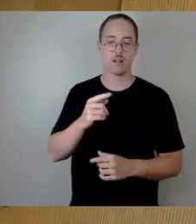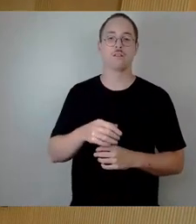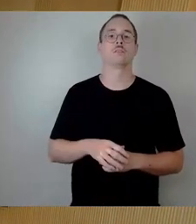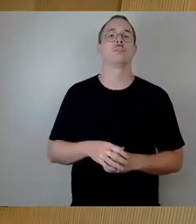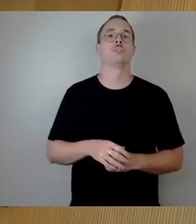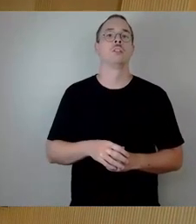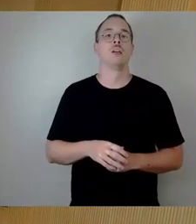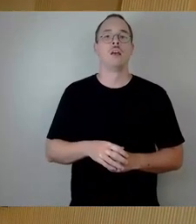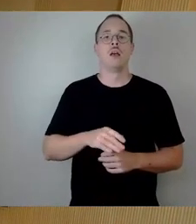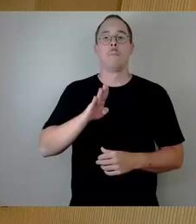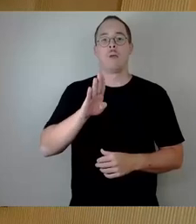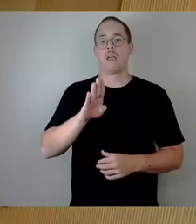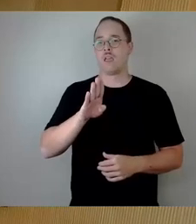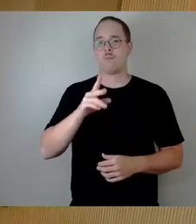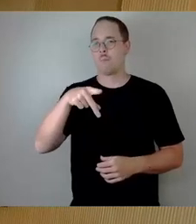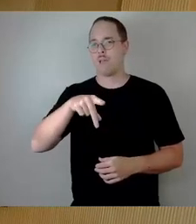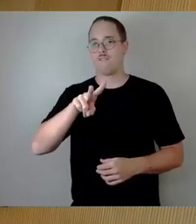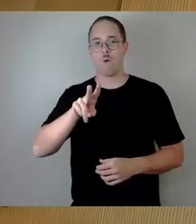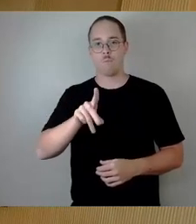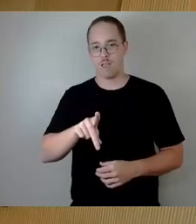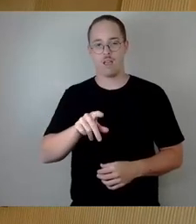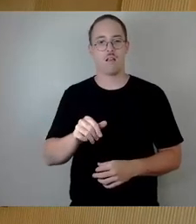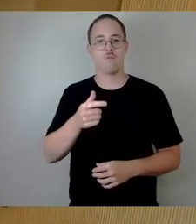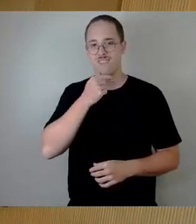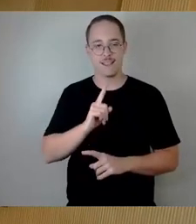sind wir erstmal durch die Fraktionsrunde durch. Herr Lohrück. Herr Lohrück.